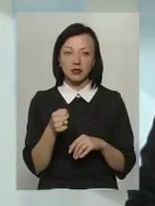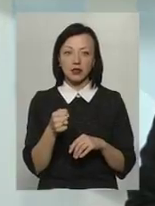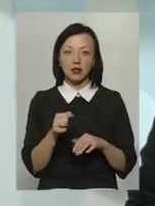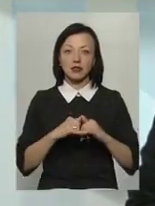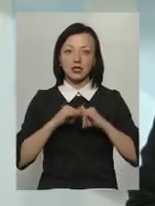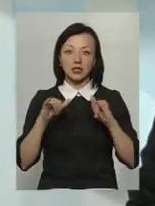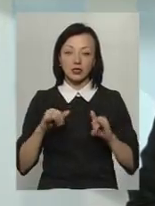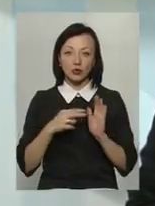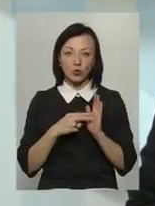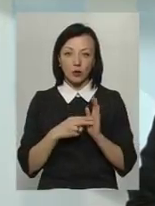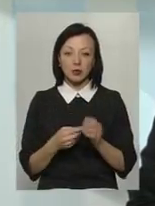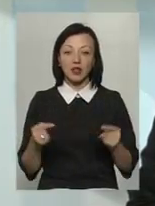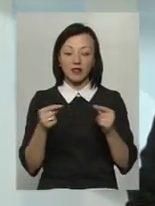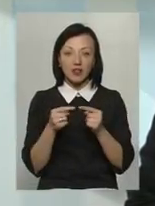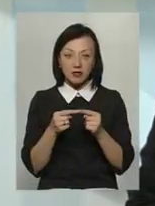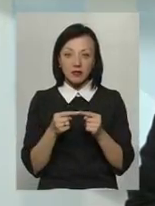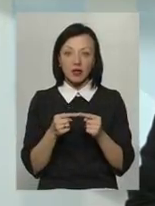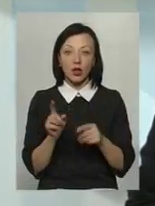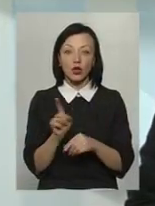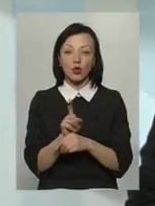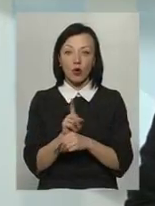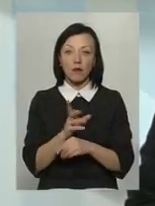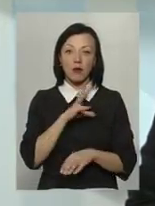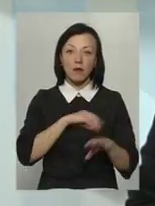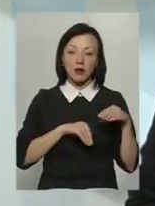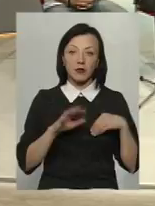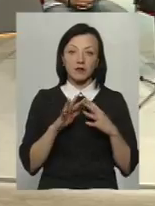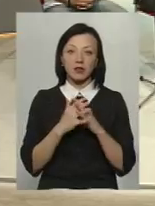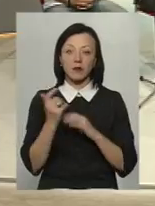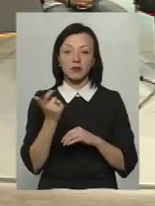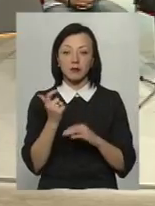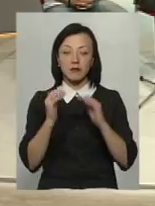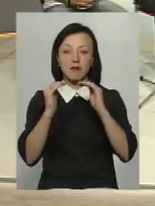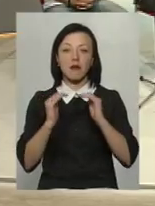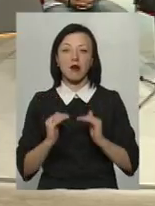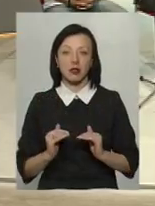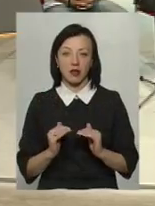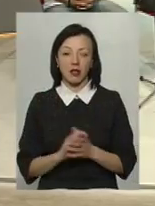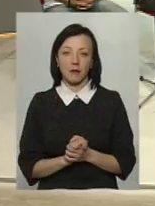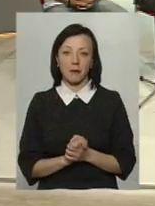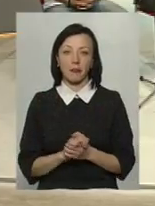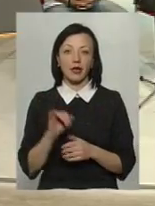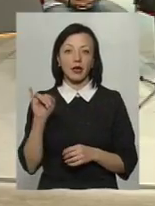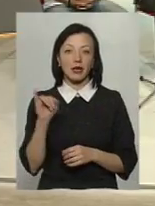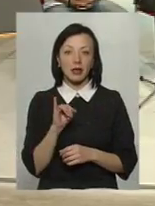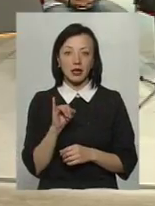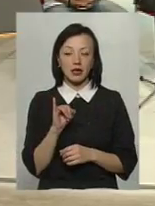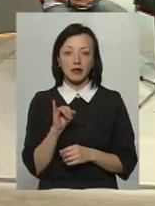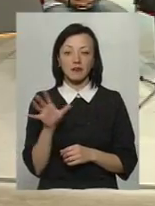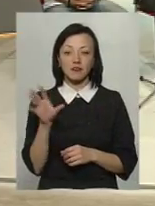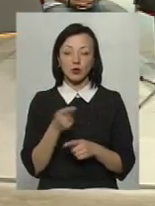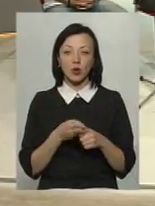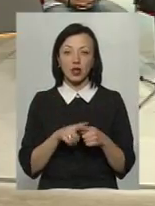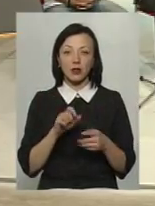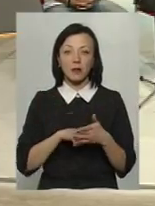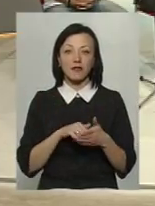то, відповідно, норма прибыли в сільському хозяйстві падала. І все це